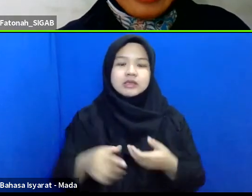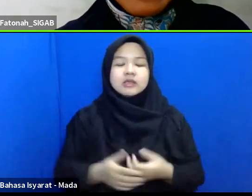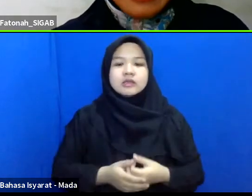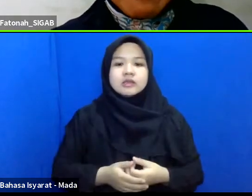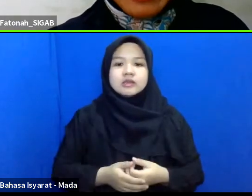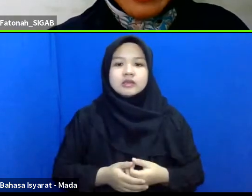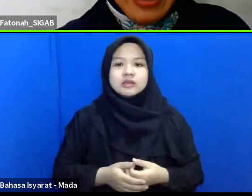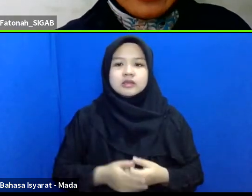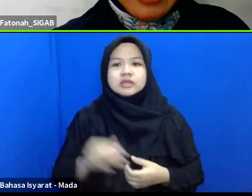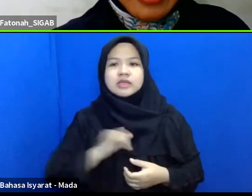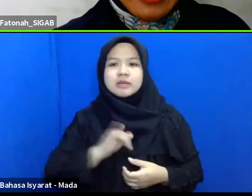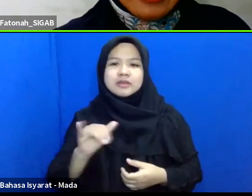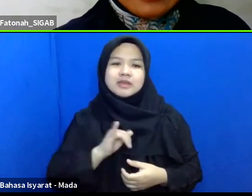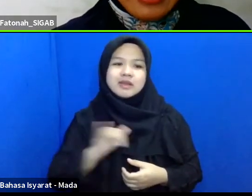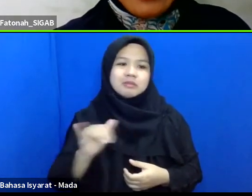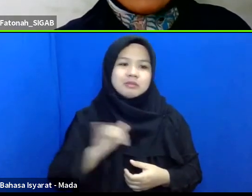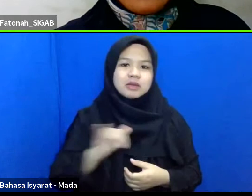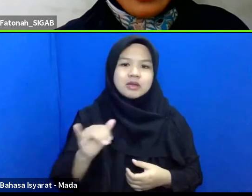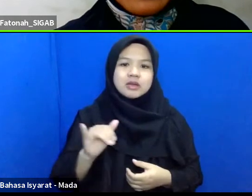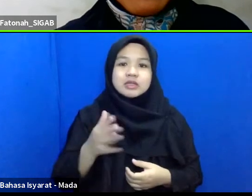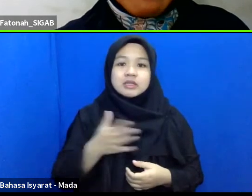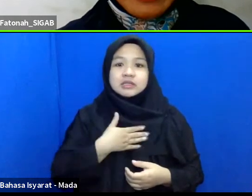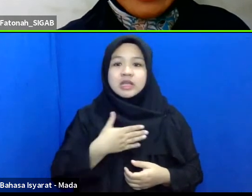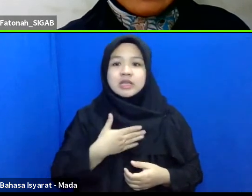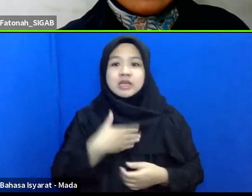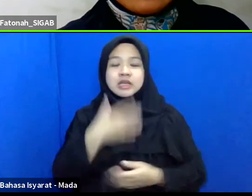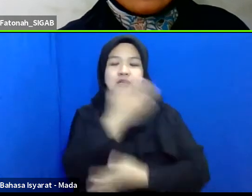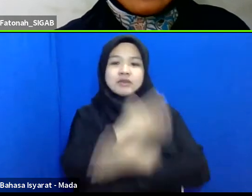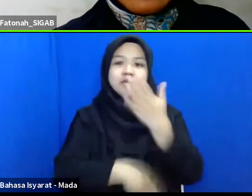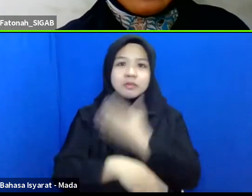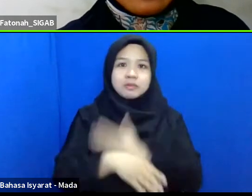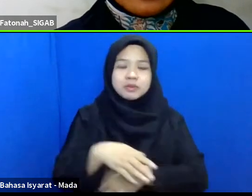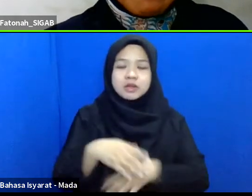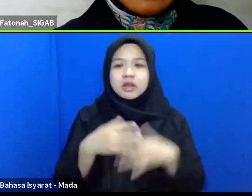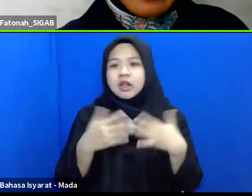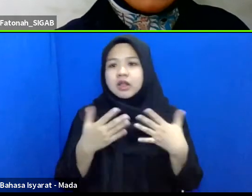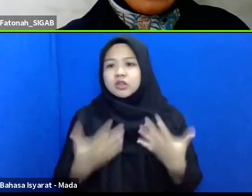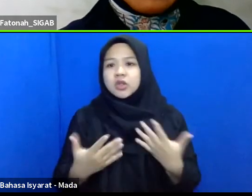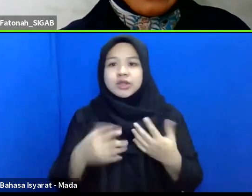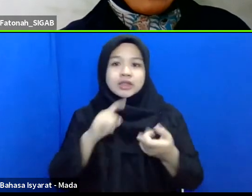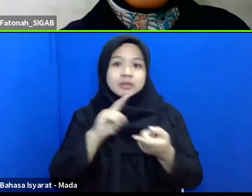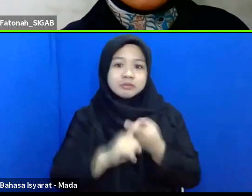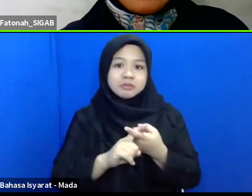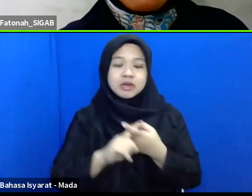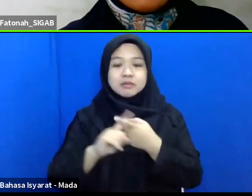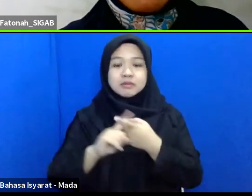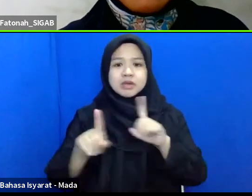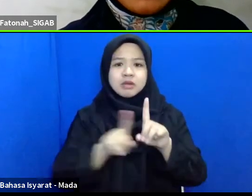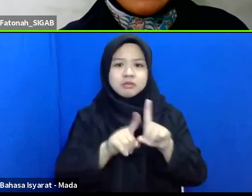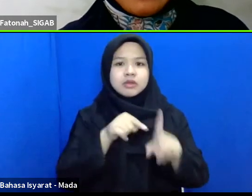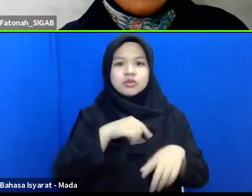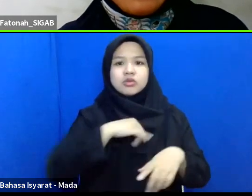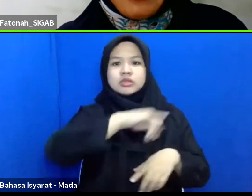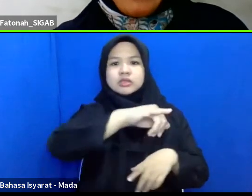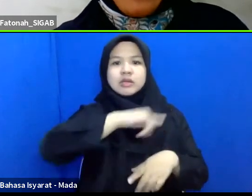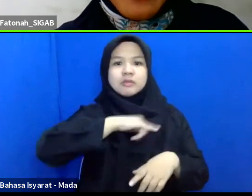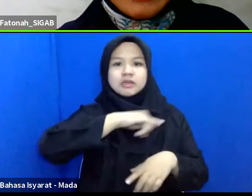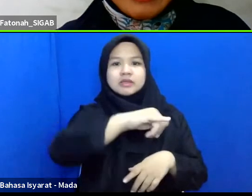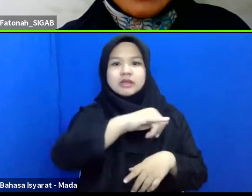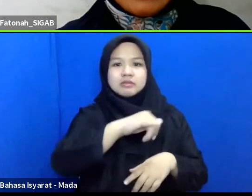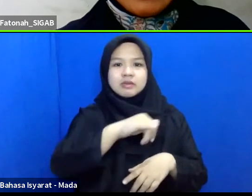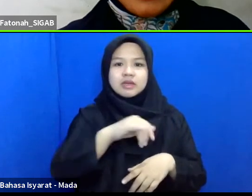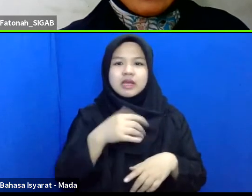sama-sama ya antara saya seorang defable dan teman yang menjadi pendamping sama-sama menjadi